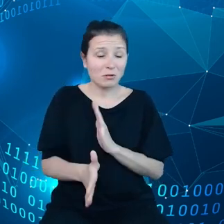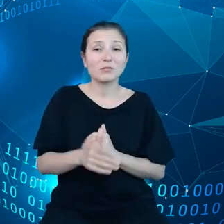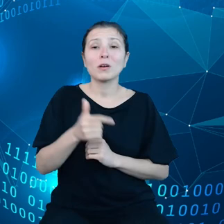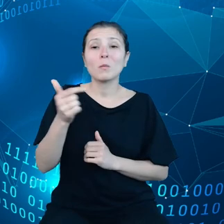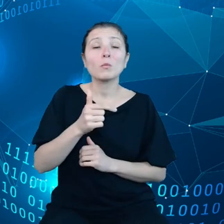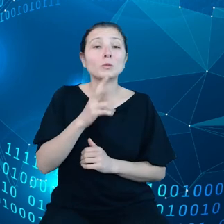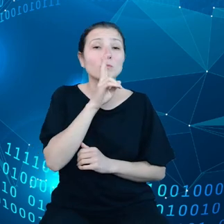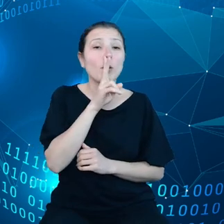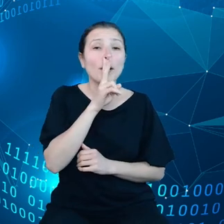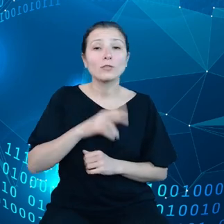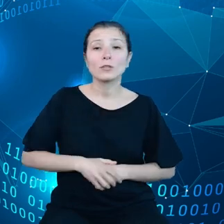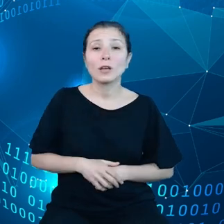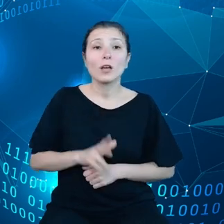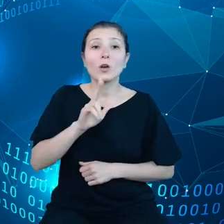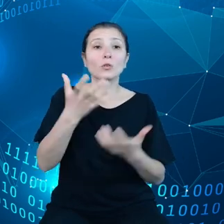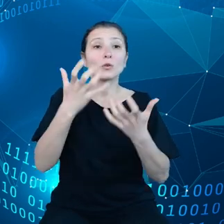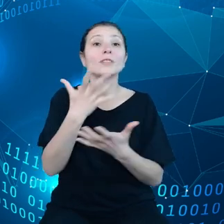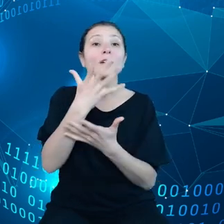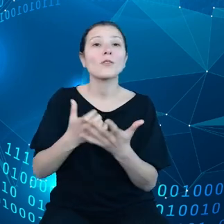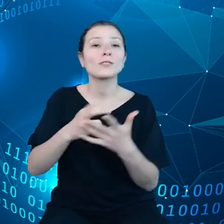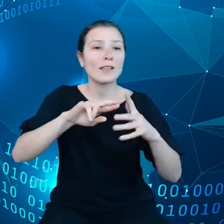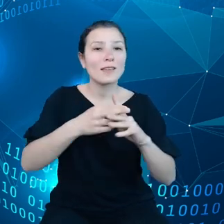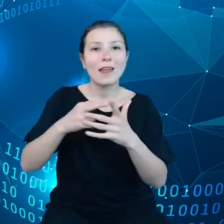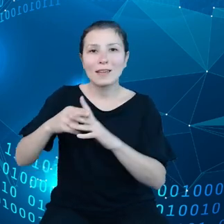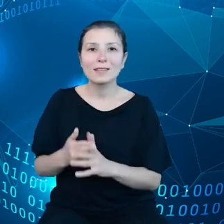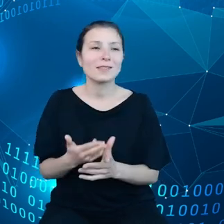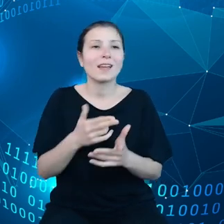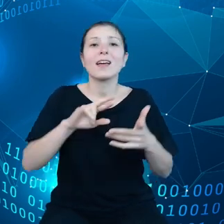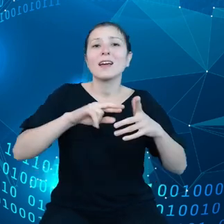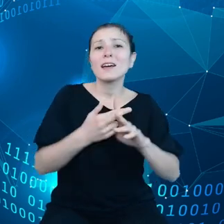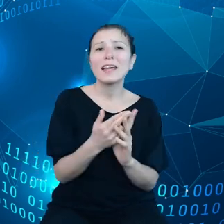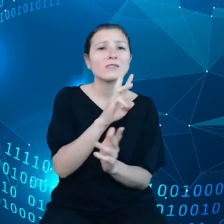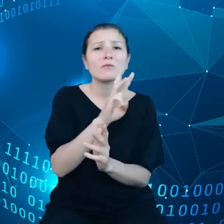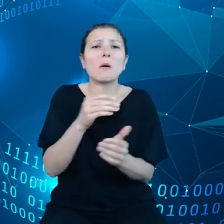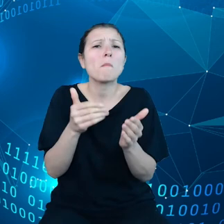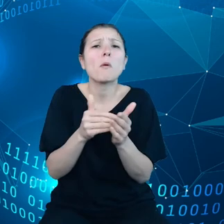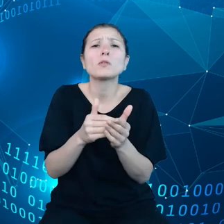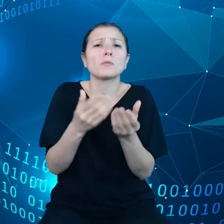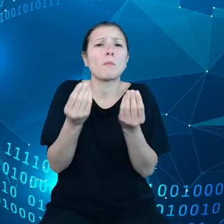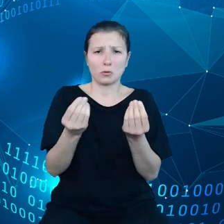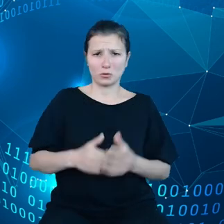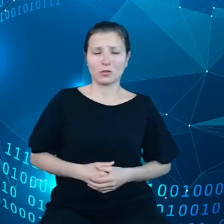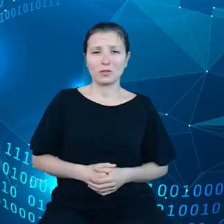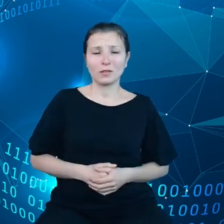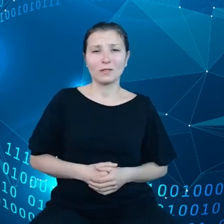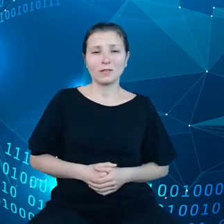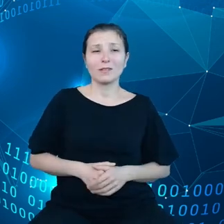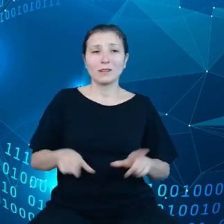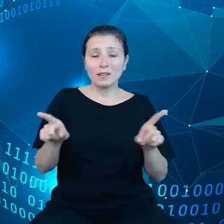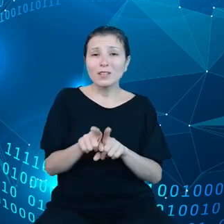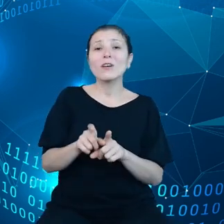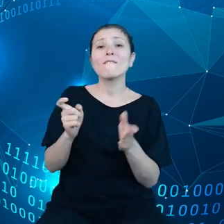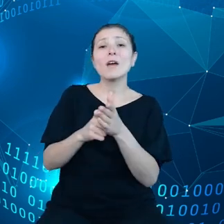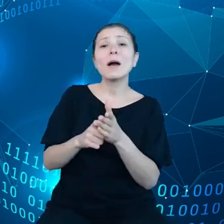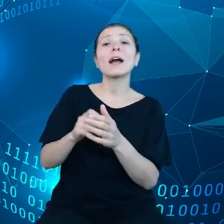chce korzystać z tych rejestrów, do czego te rejestry są im potrzebne, no i spełniać oczekiwania tych użytkowników, tak?